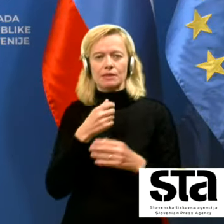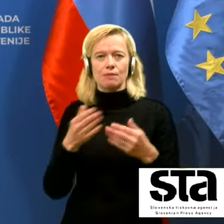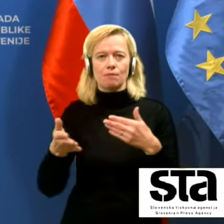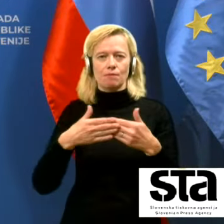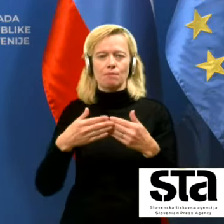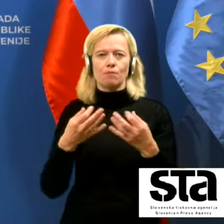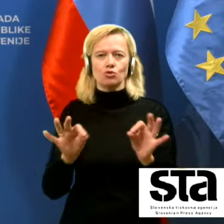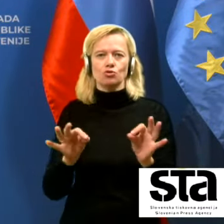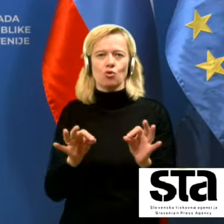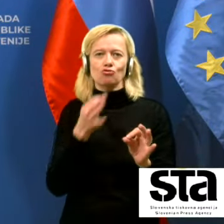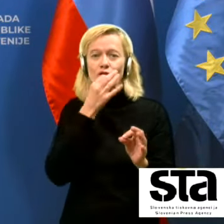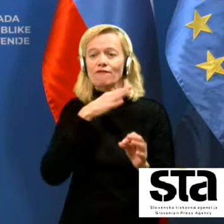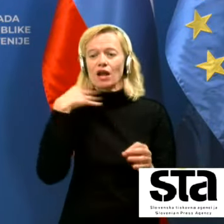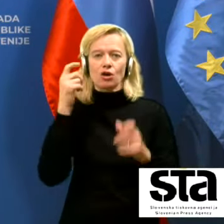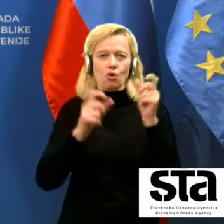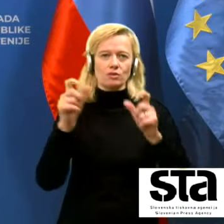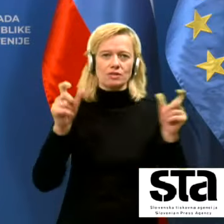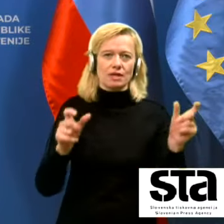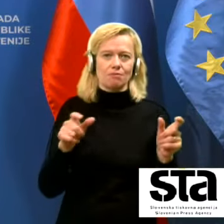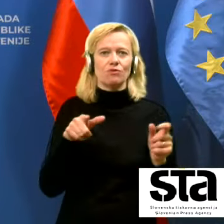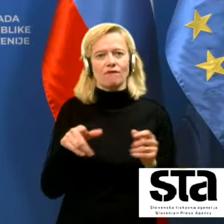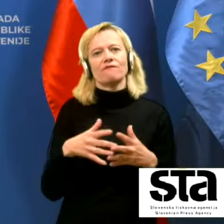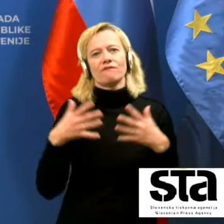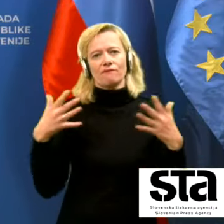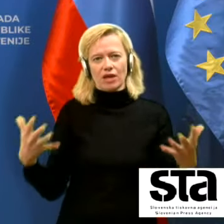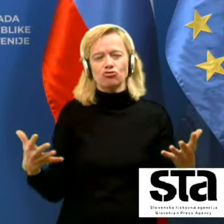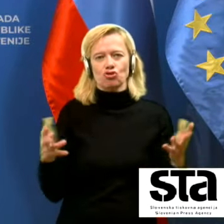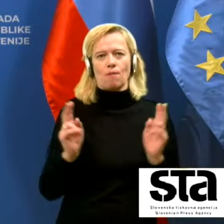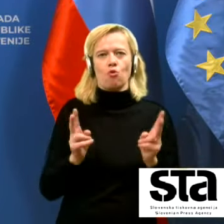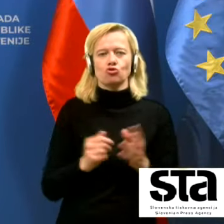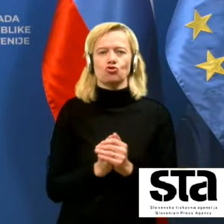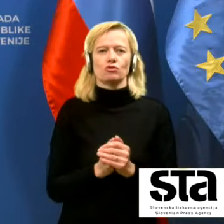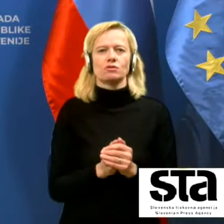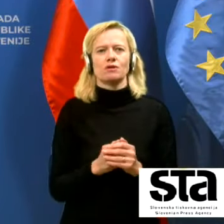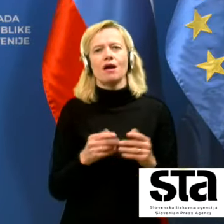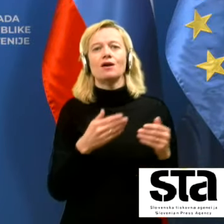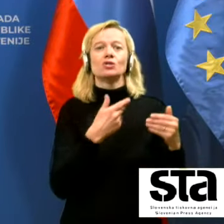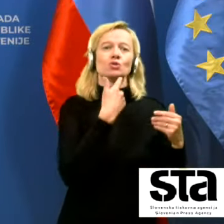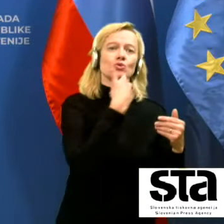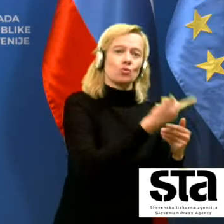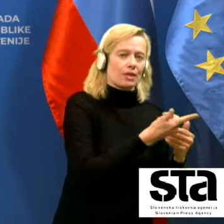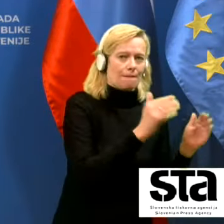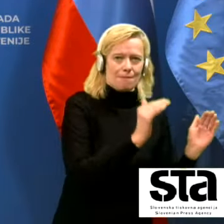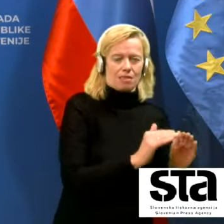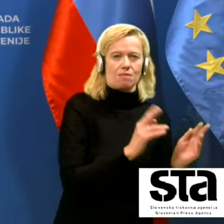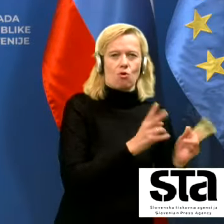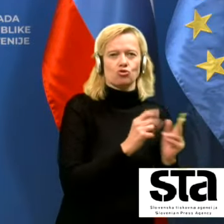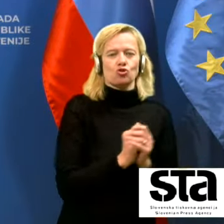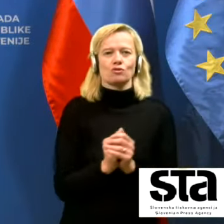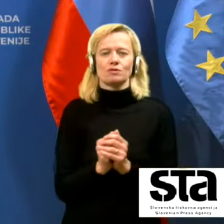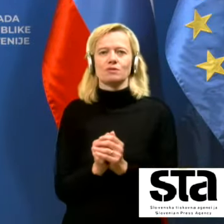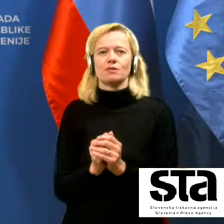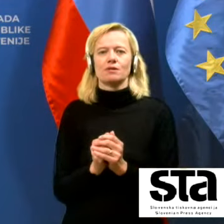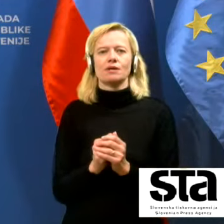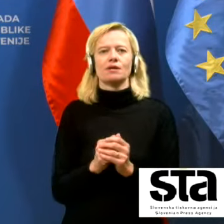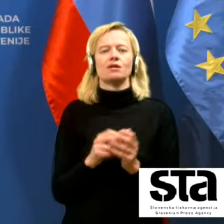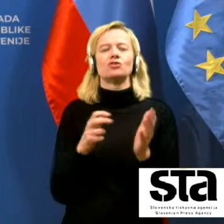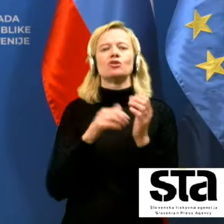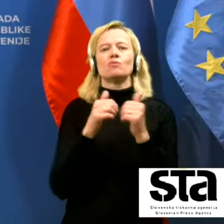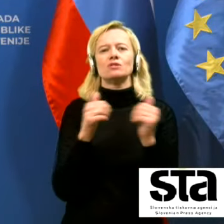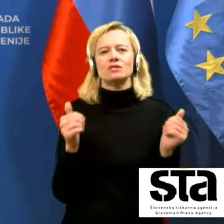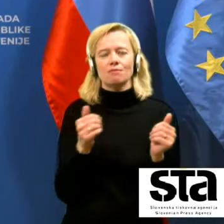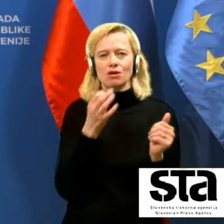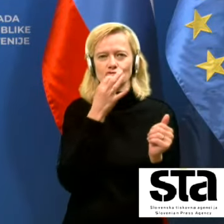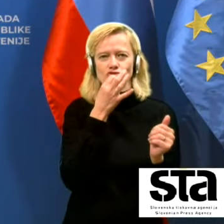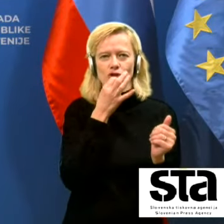velika oseb bistveno večja kot je takšna možnost na odprtem prostoru še posebej če vzdržujemo